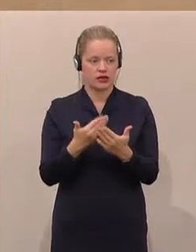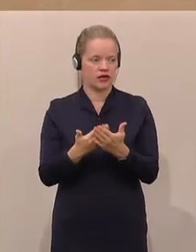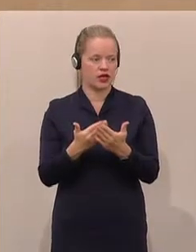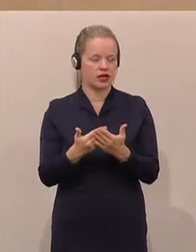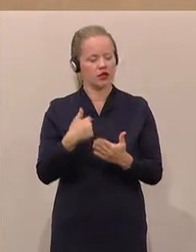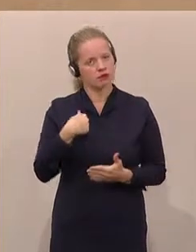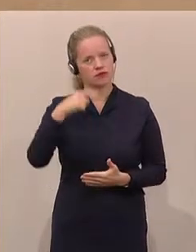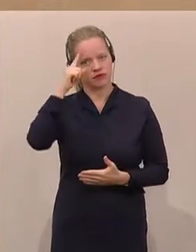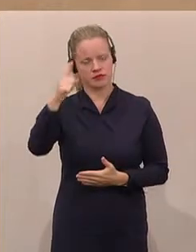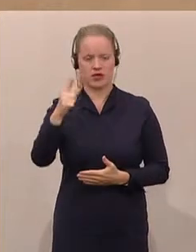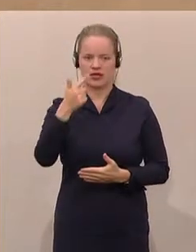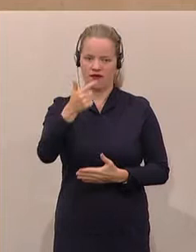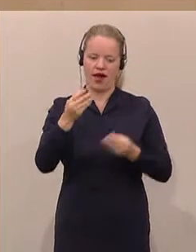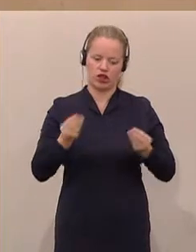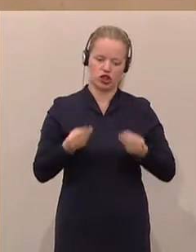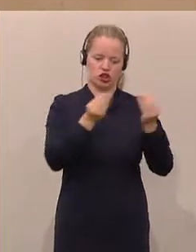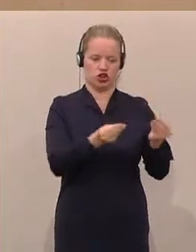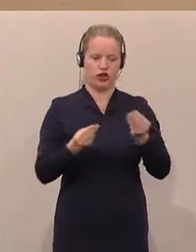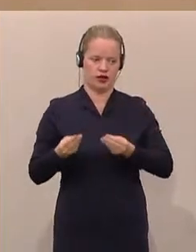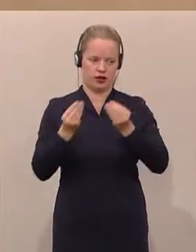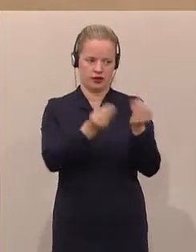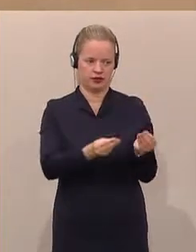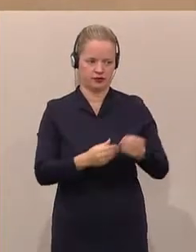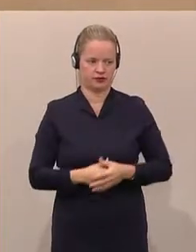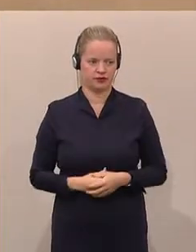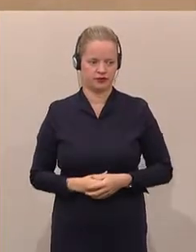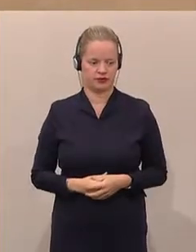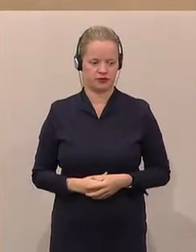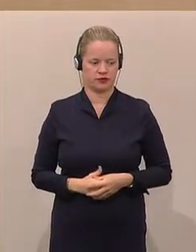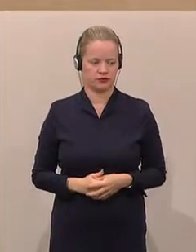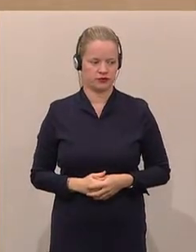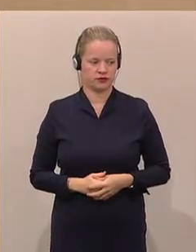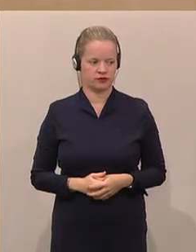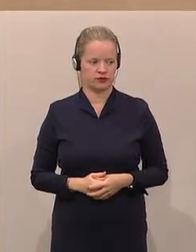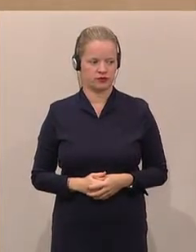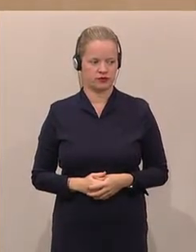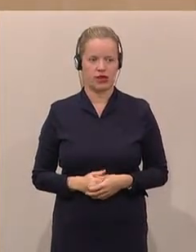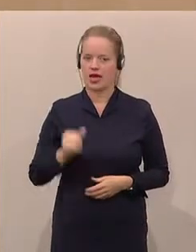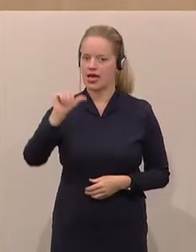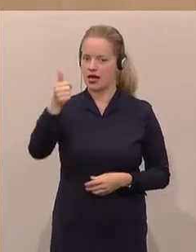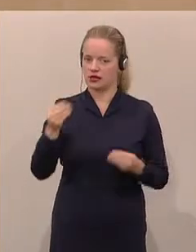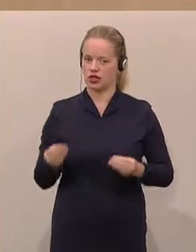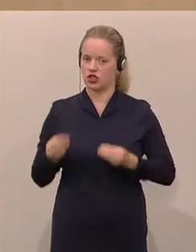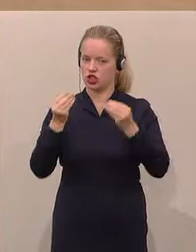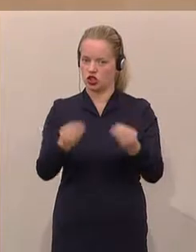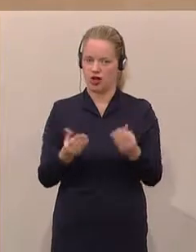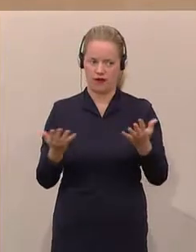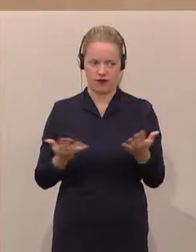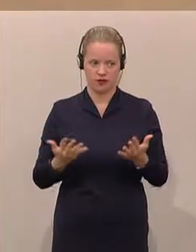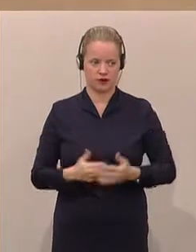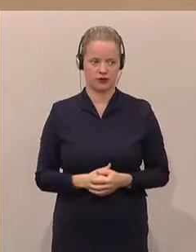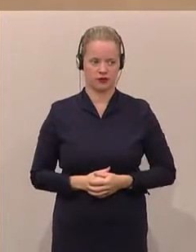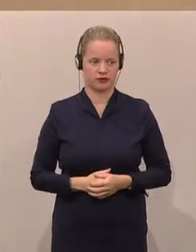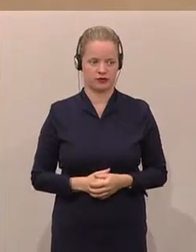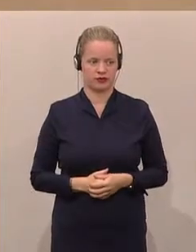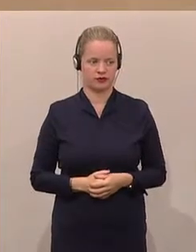zu machen. Zum einen habe ich